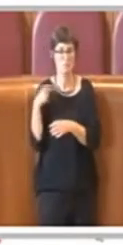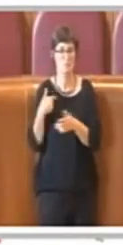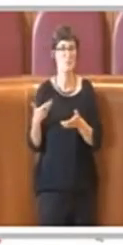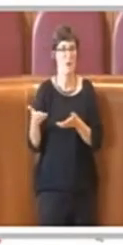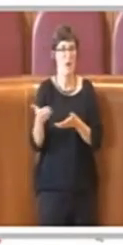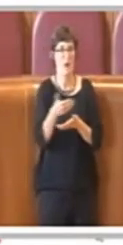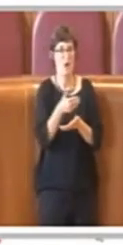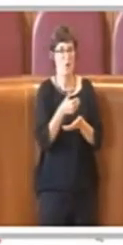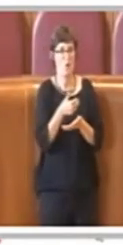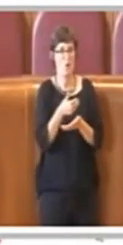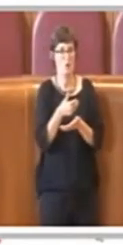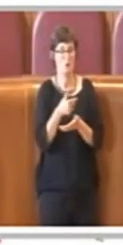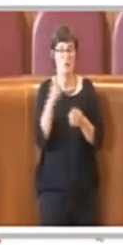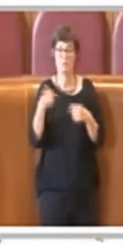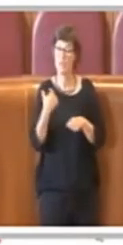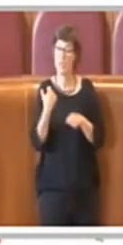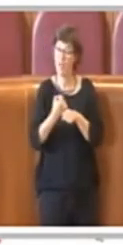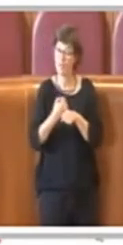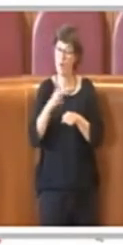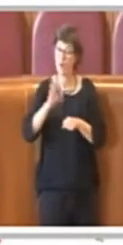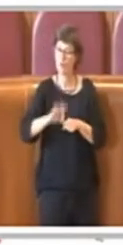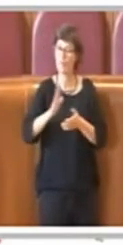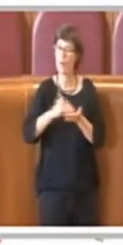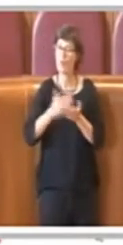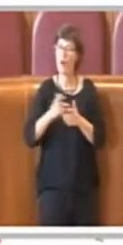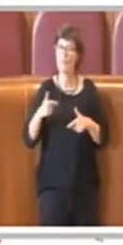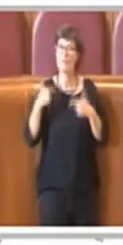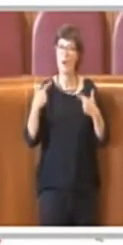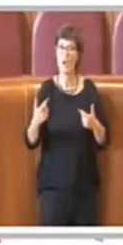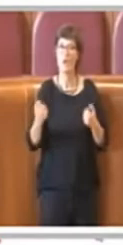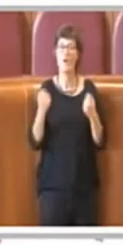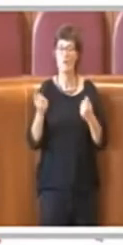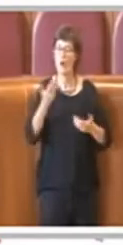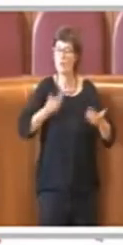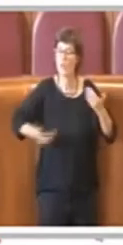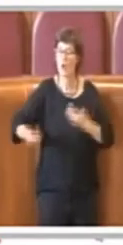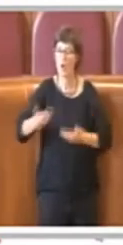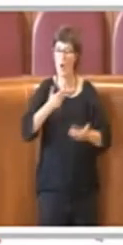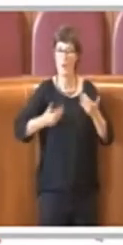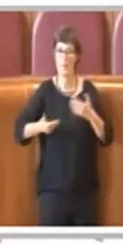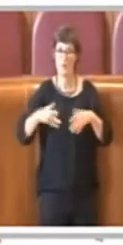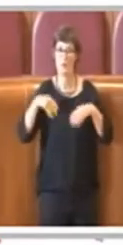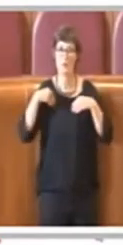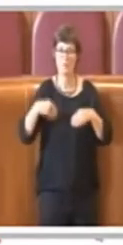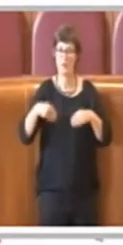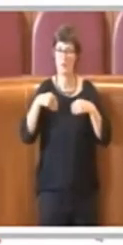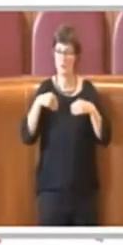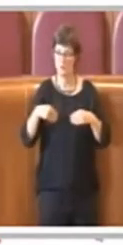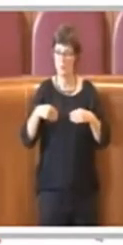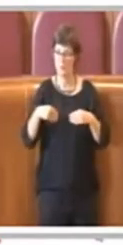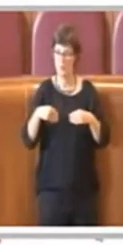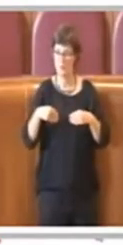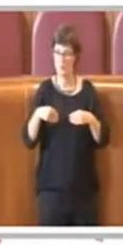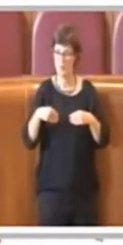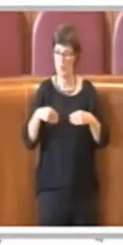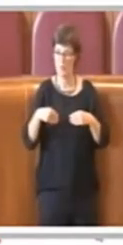partecipazione. È frutto del dialogo tra amministrazione e cittadini e loro rappresentanze nel rispetto